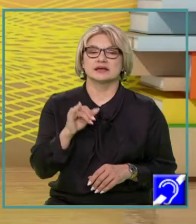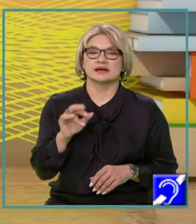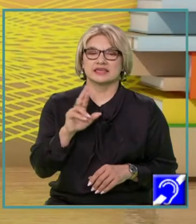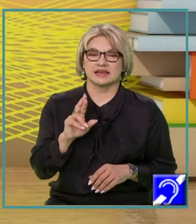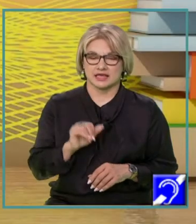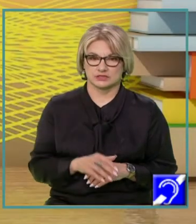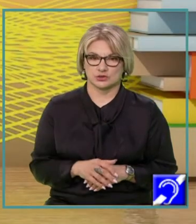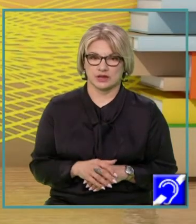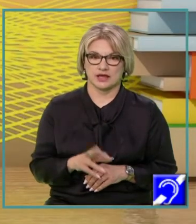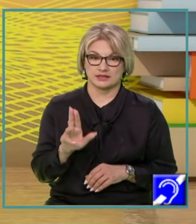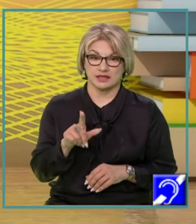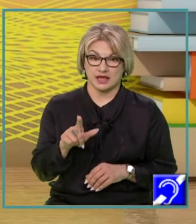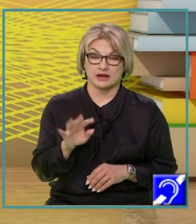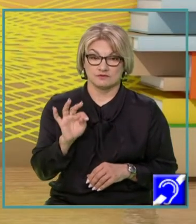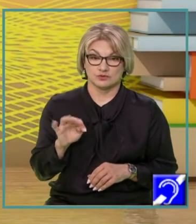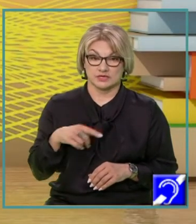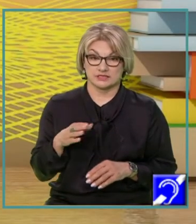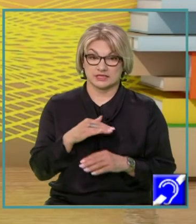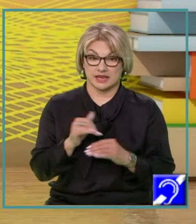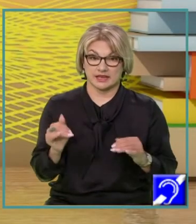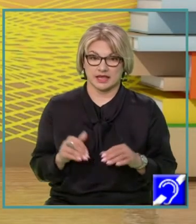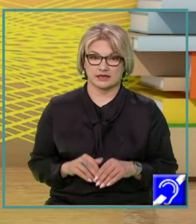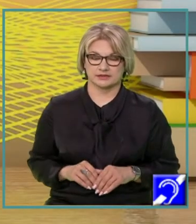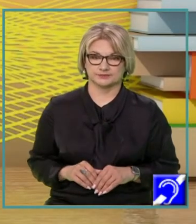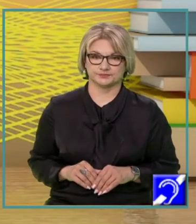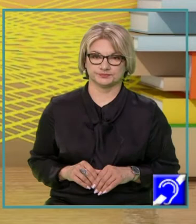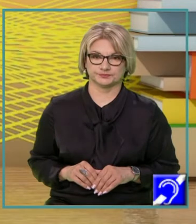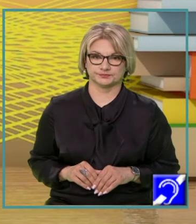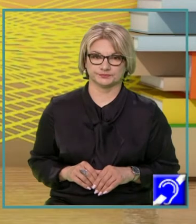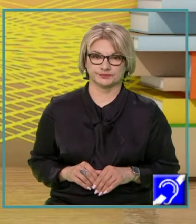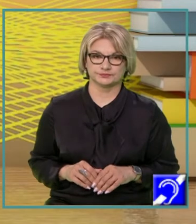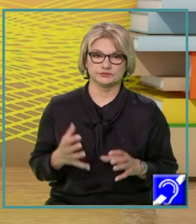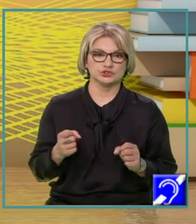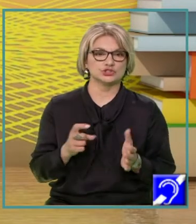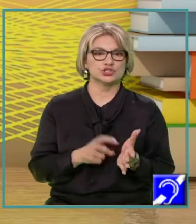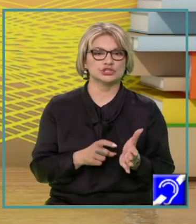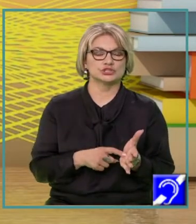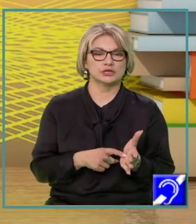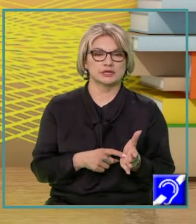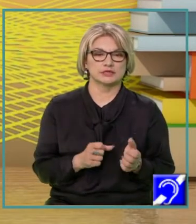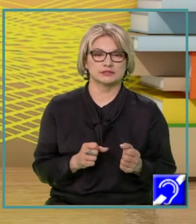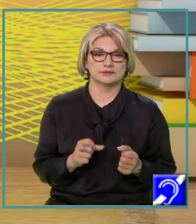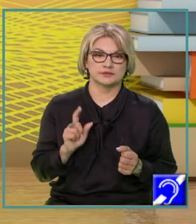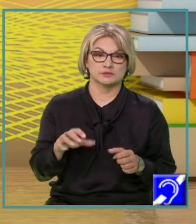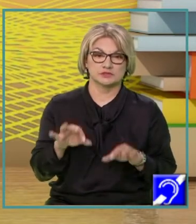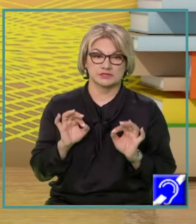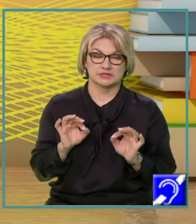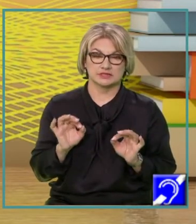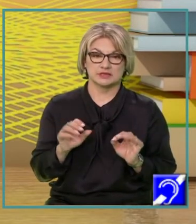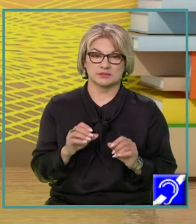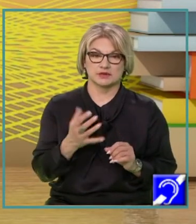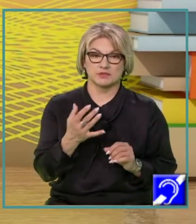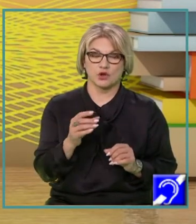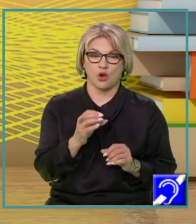funcția aceasta este tot o funcție liniară. Ce cerințe avem este să determinăm coordonatele